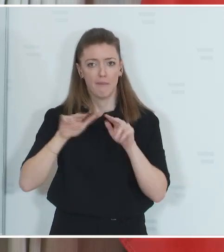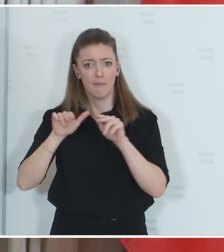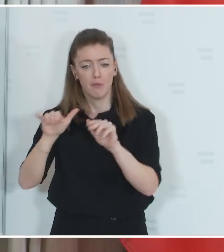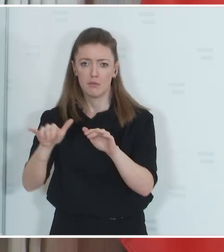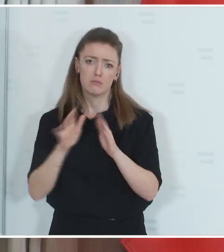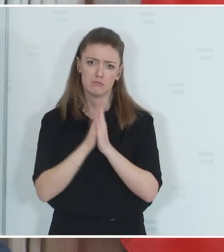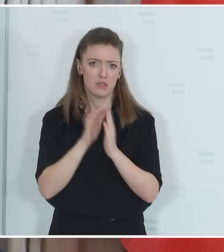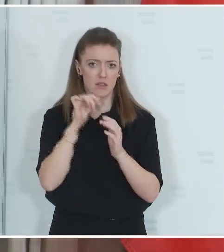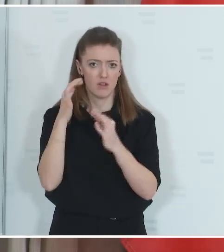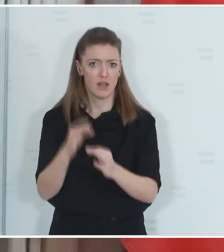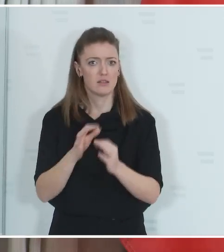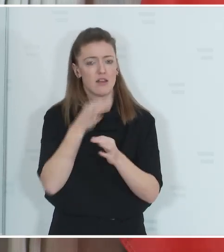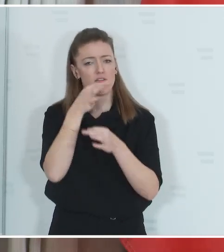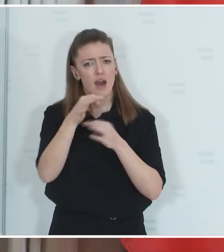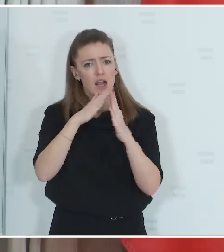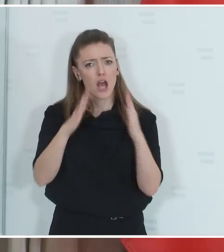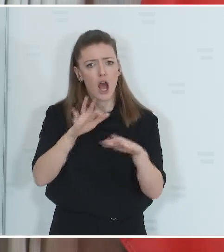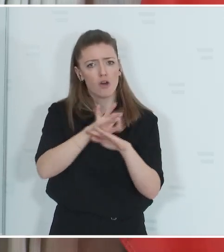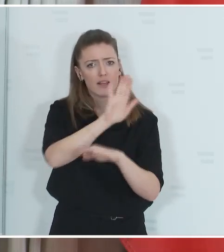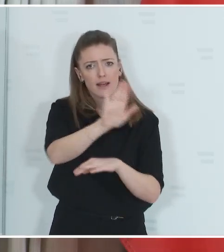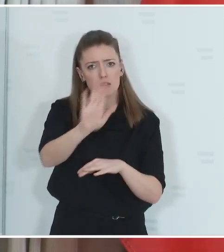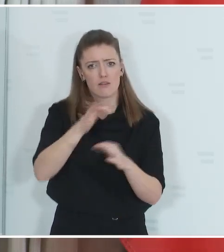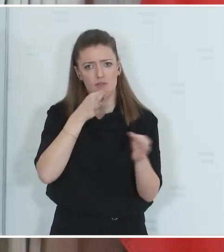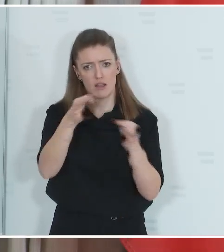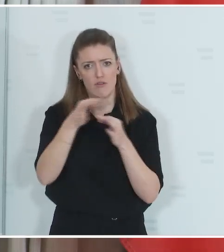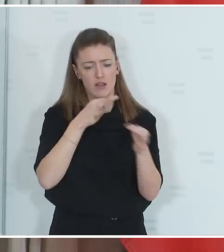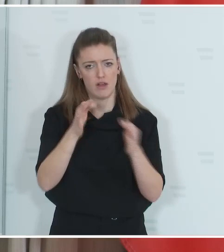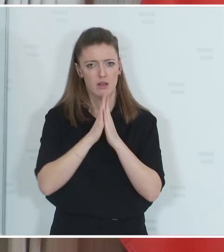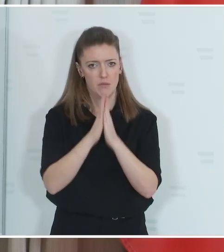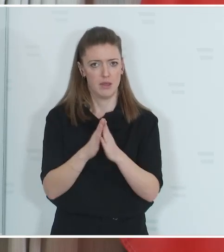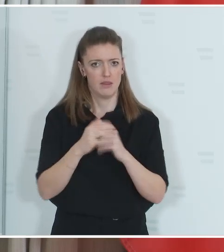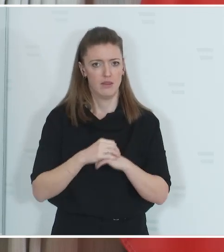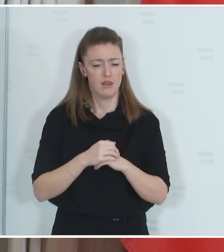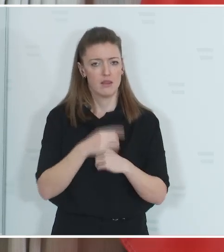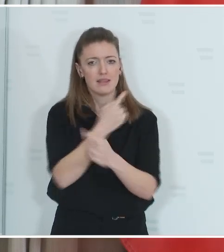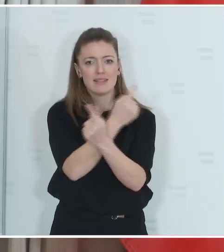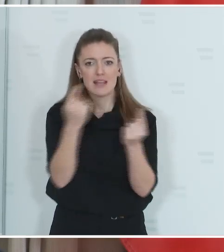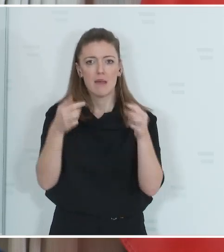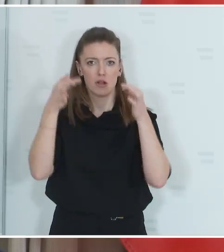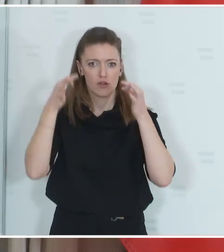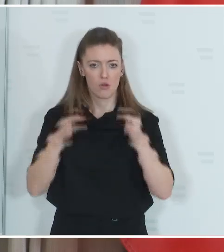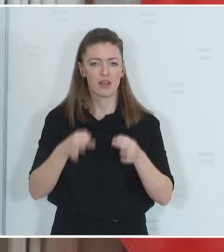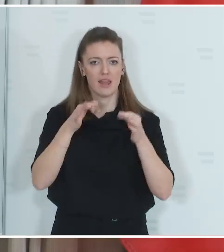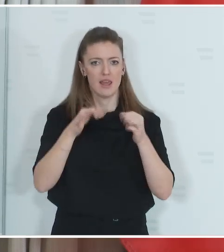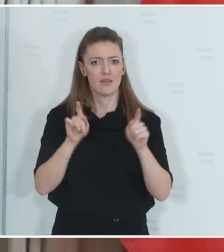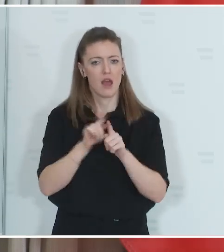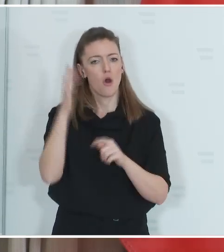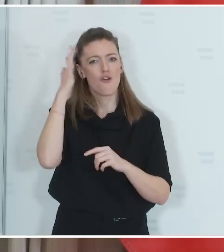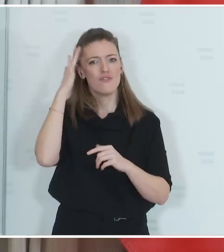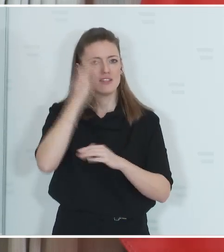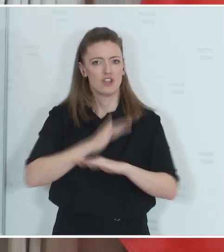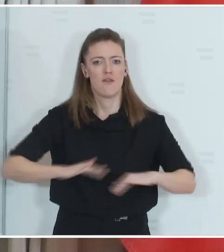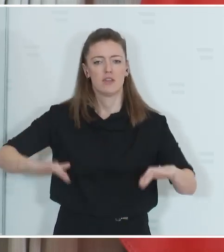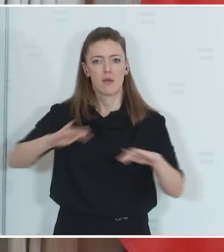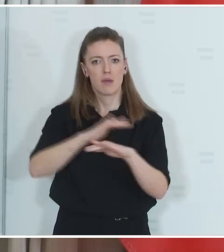sondern fragen Sie Ihre Hausärztin, Ihren Hausarzt. Die wird Ihnen konkret und auf einer wissenschaftlichen